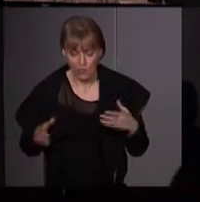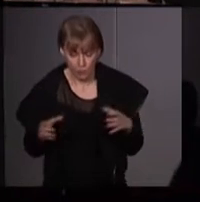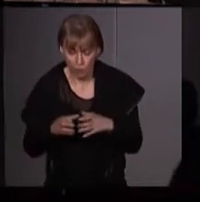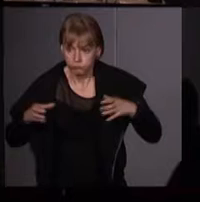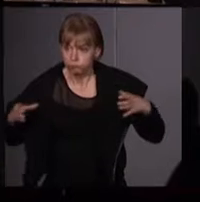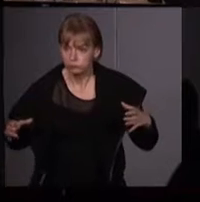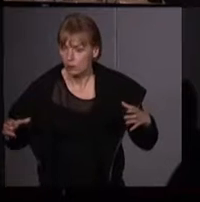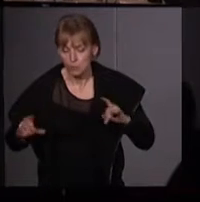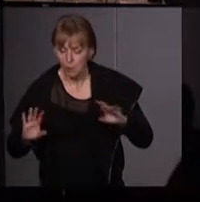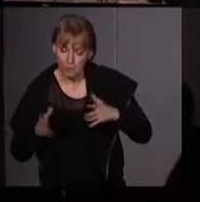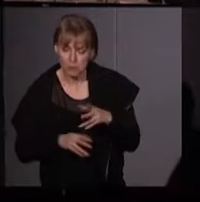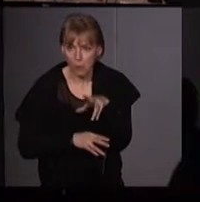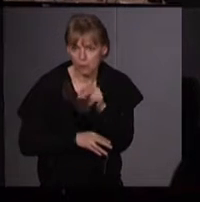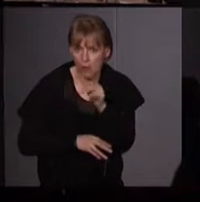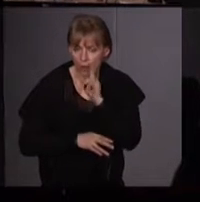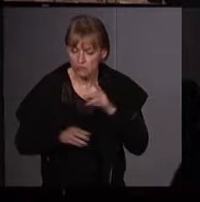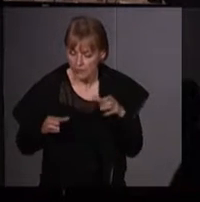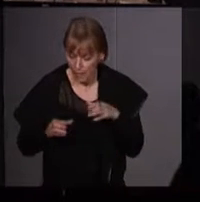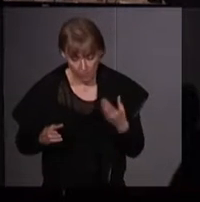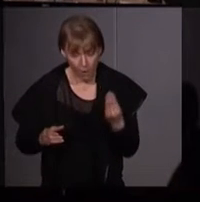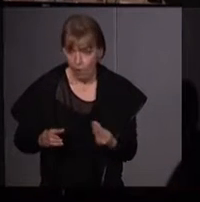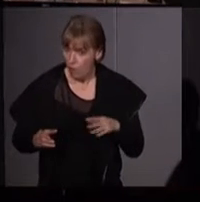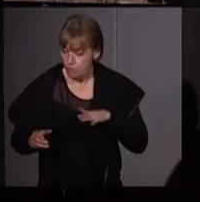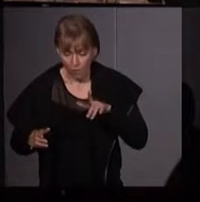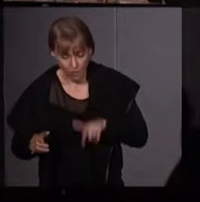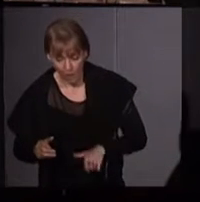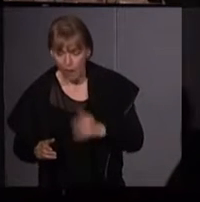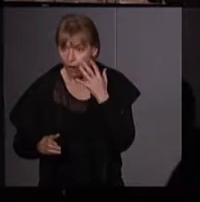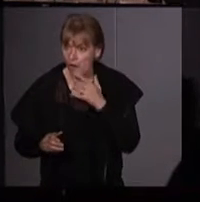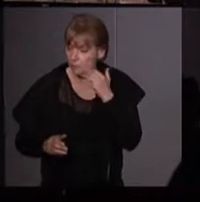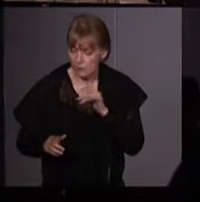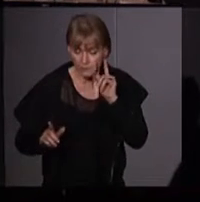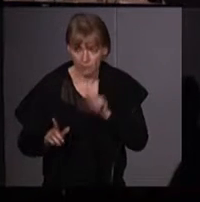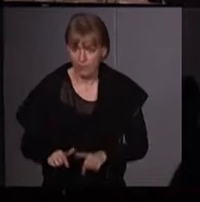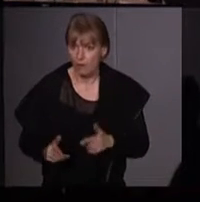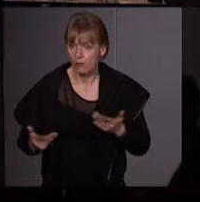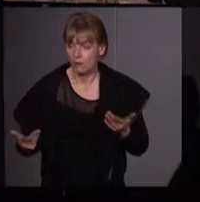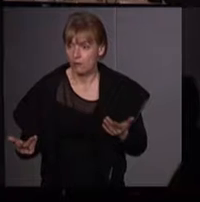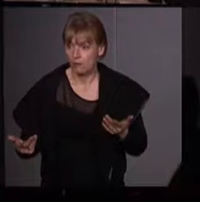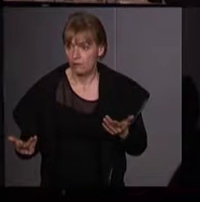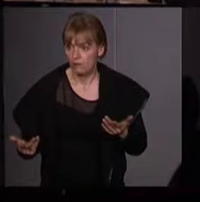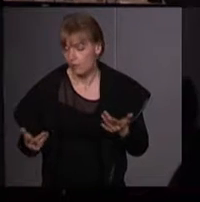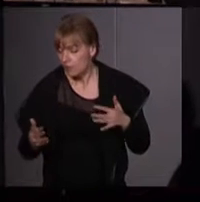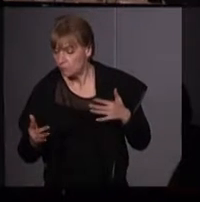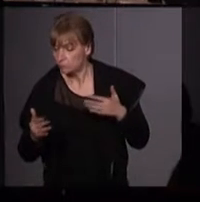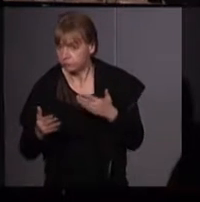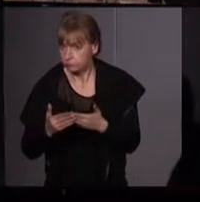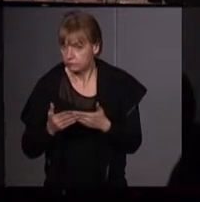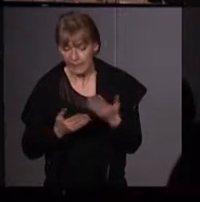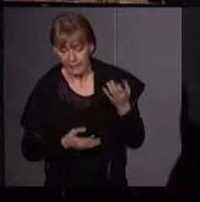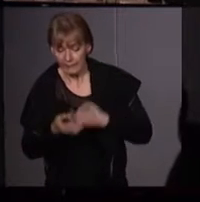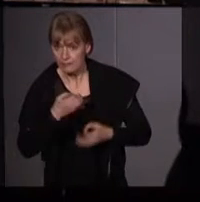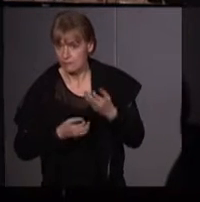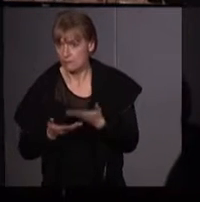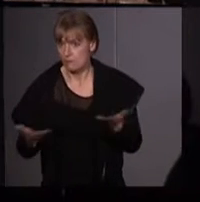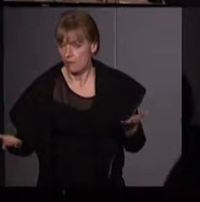nombreuses. Elles sont une trentaine. Il y a des enfants. Il y a des adolescentes aussi. Et en bout de compte, qu'elles vont dire, c'est